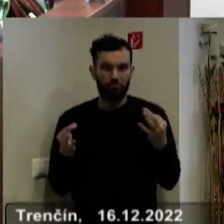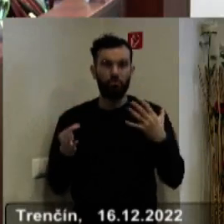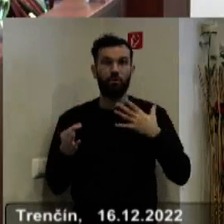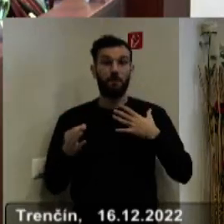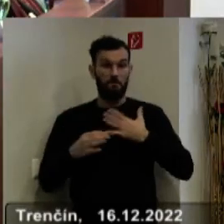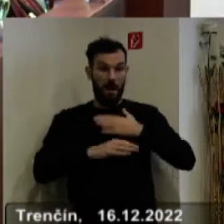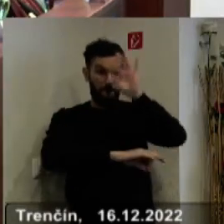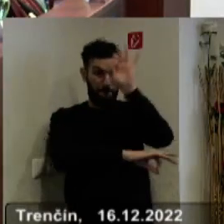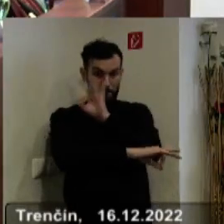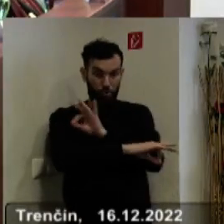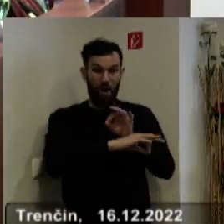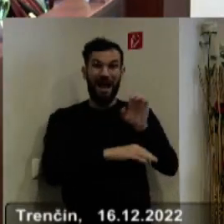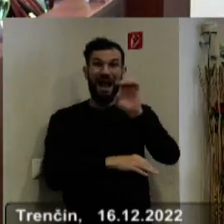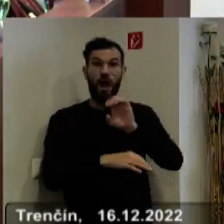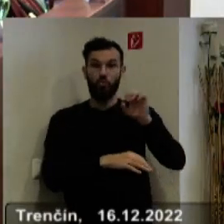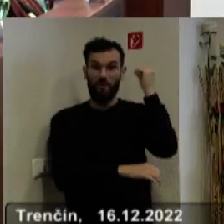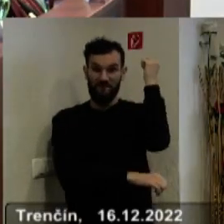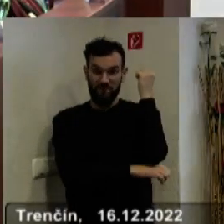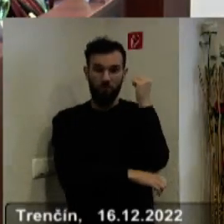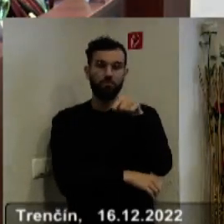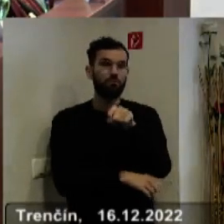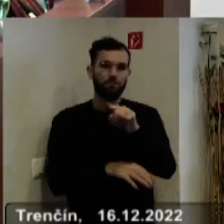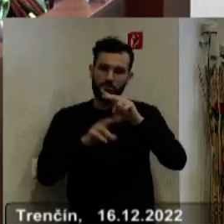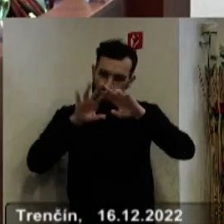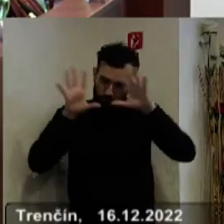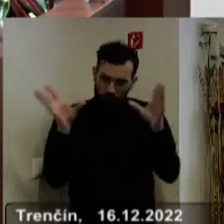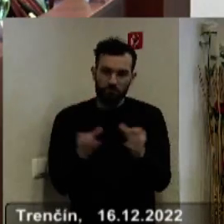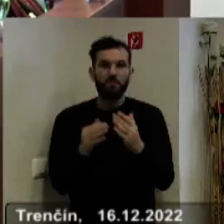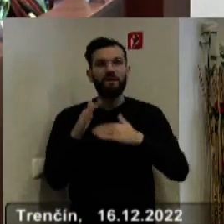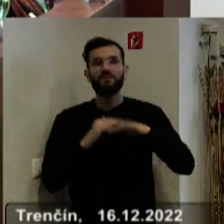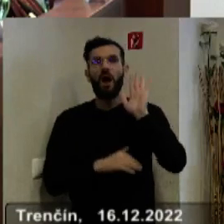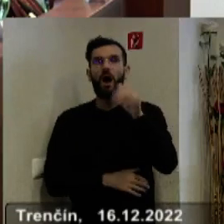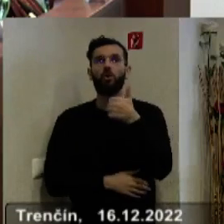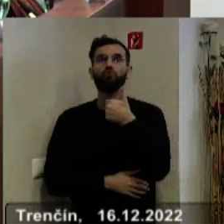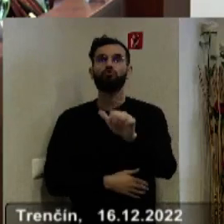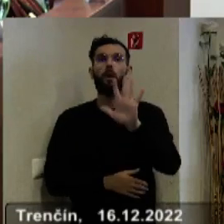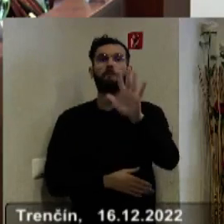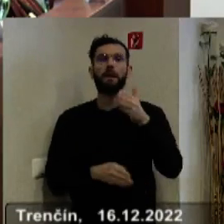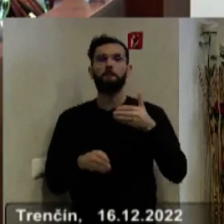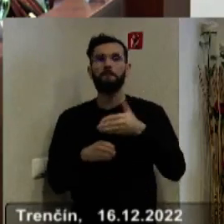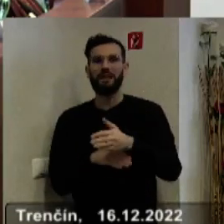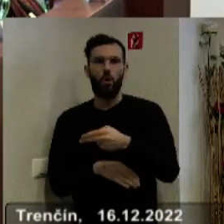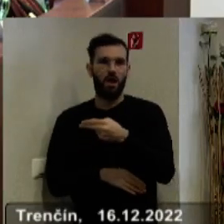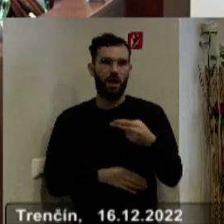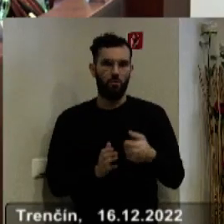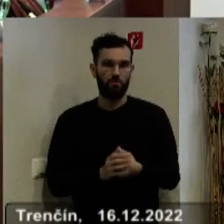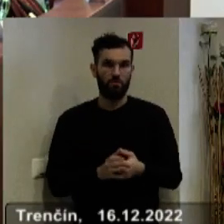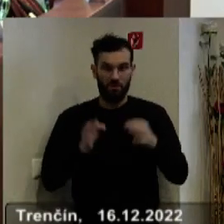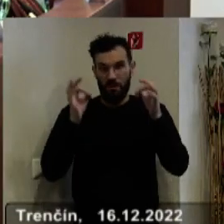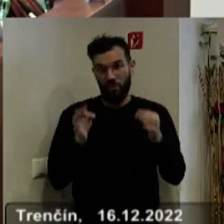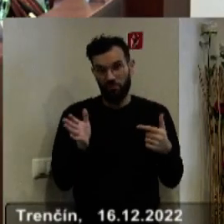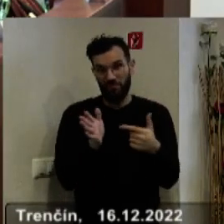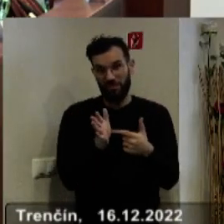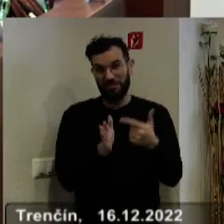teda projekty z eurofondov vo výške viac ako 105 miliónov eur a myslím, že práve v tom roku 2023, keď je